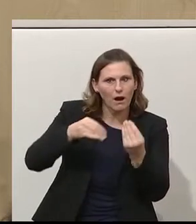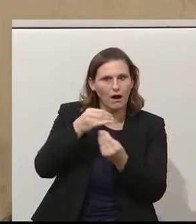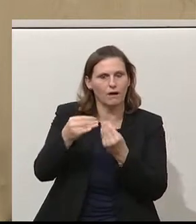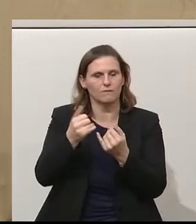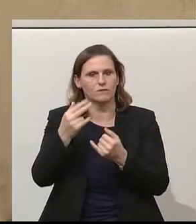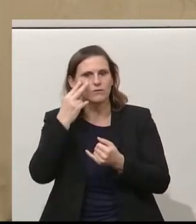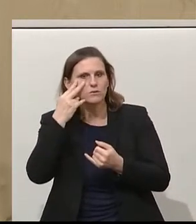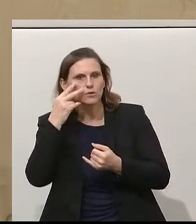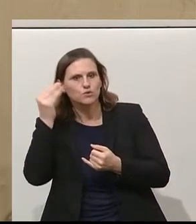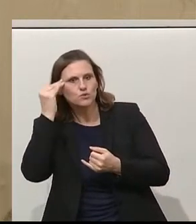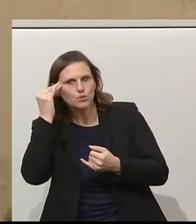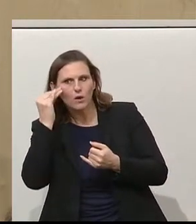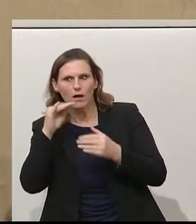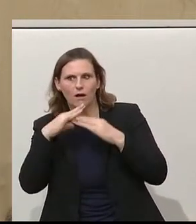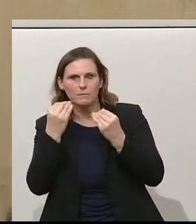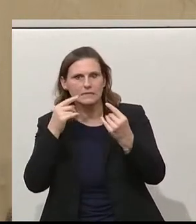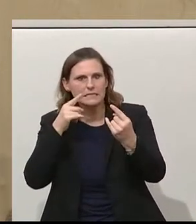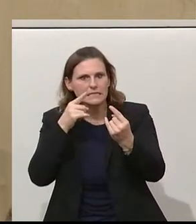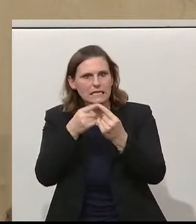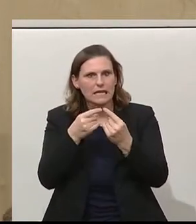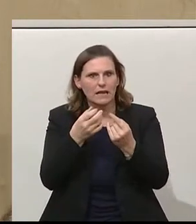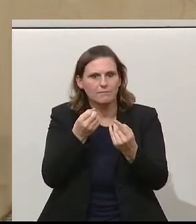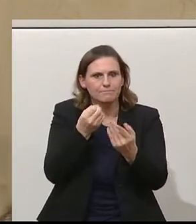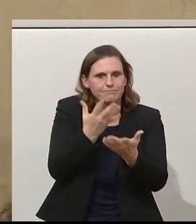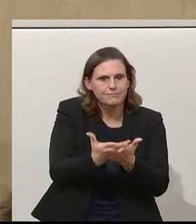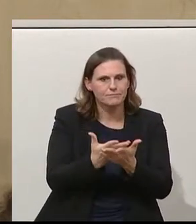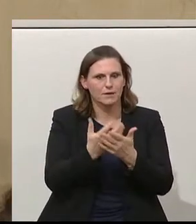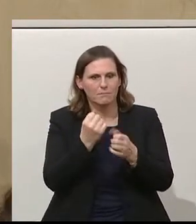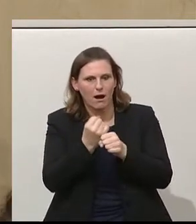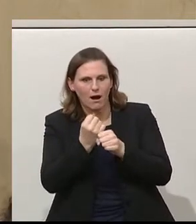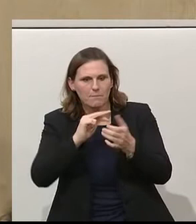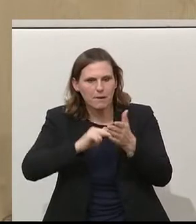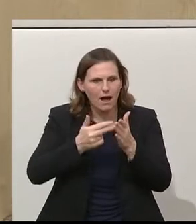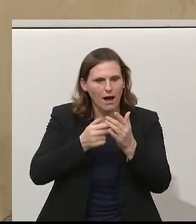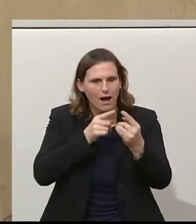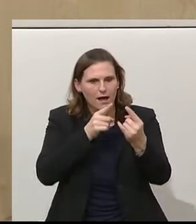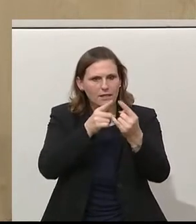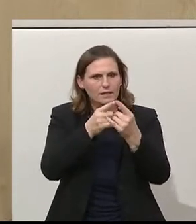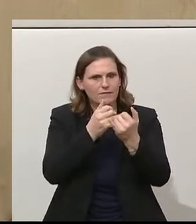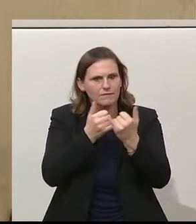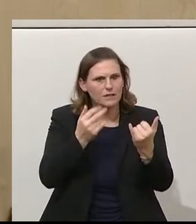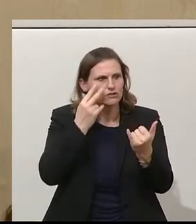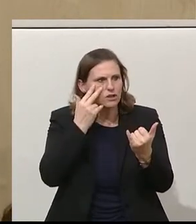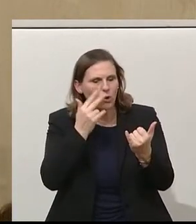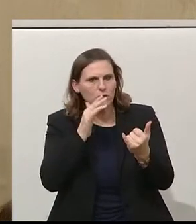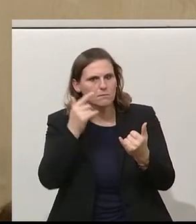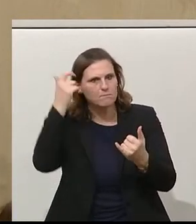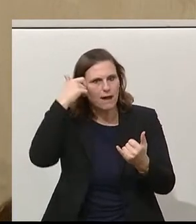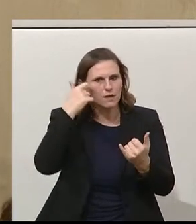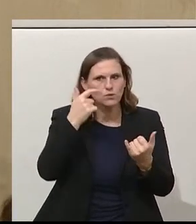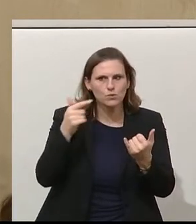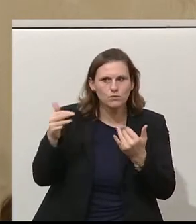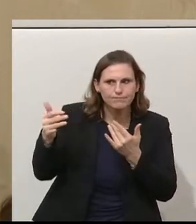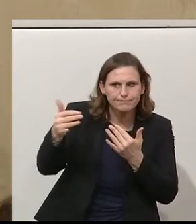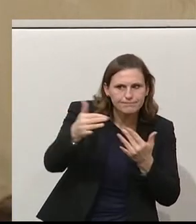wenn es darum geht, gemeinsame Ziele zu entwerfen, um zu entwickeln und dorthin zu gelangen. Da werden Standpunkte dargelegt, da wird